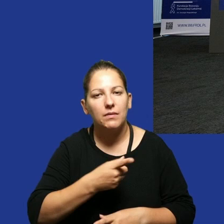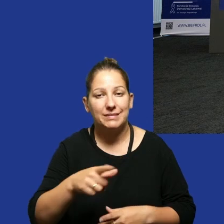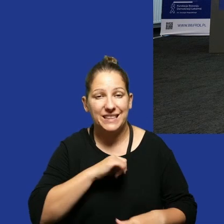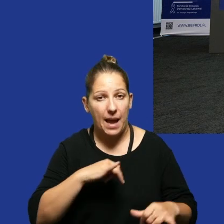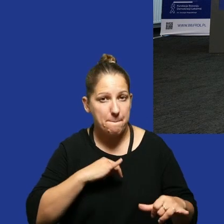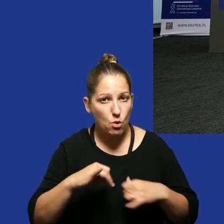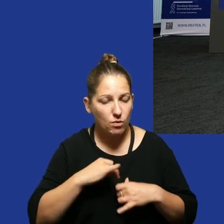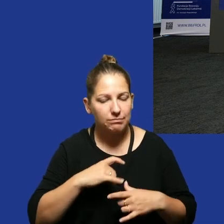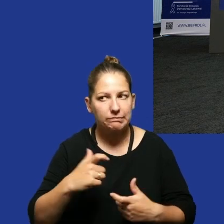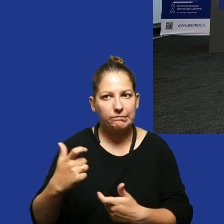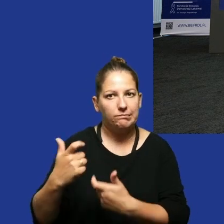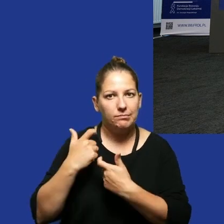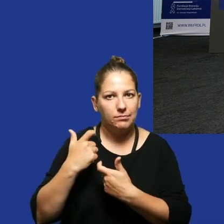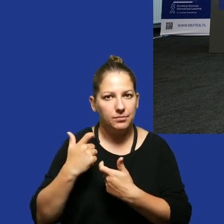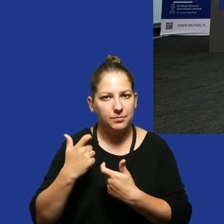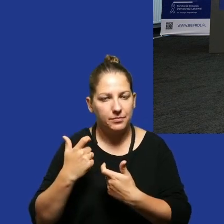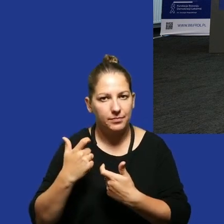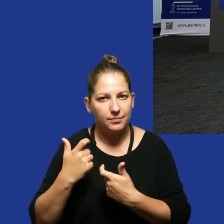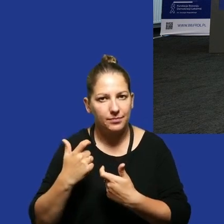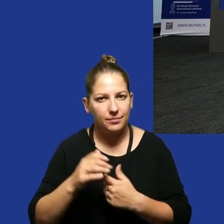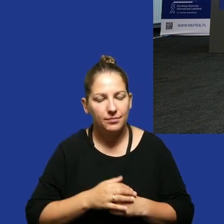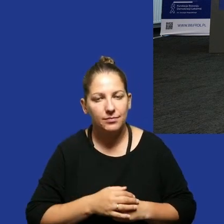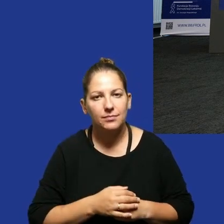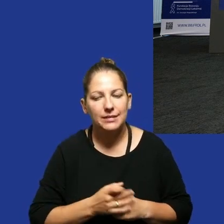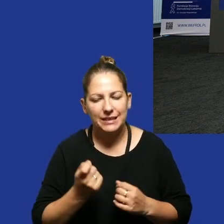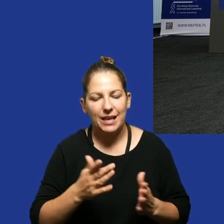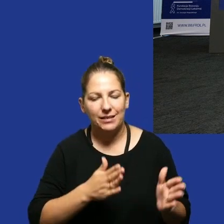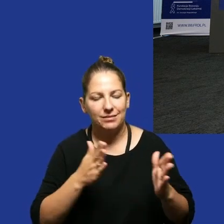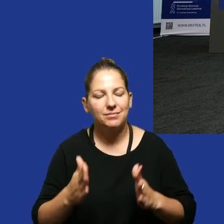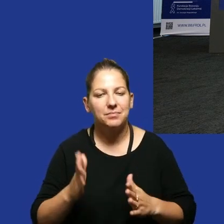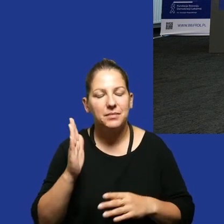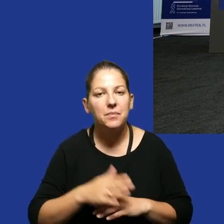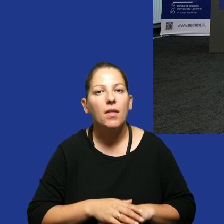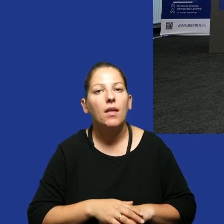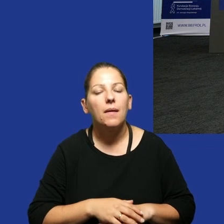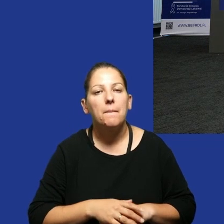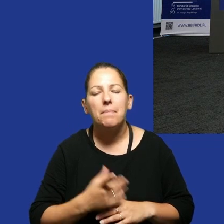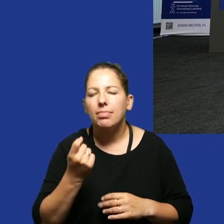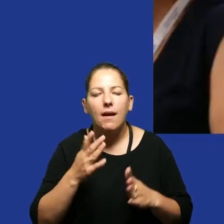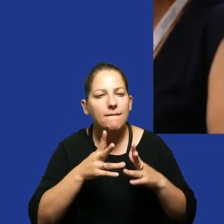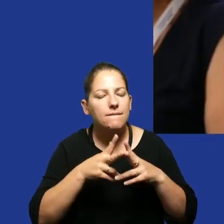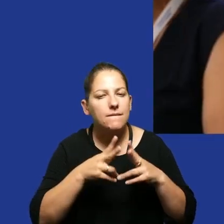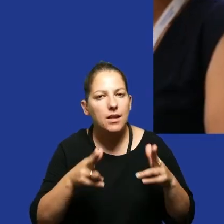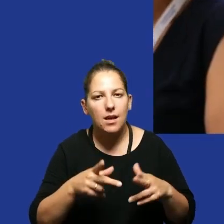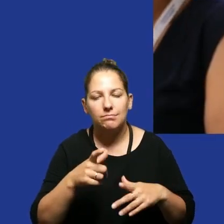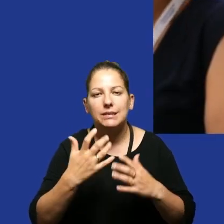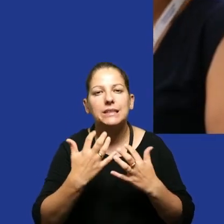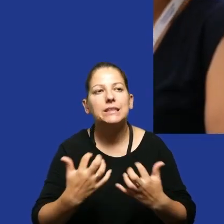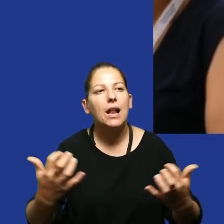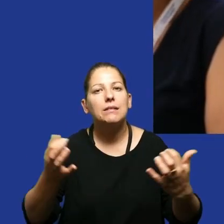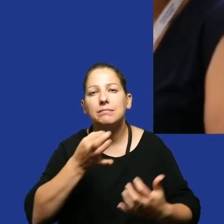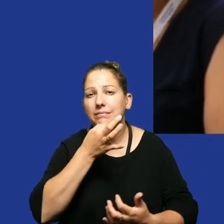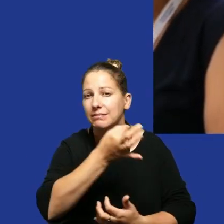samorządowcy presję, bo Pani mój do oczywiście przejdę za chwilkę, ale chciałabym na chwilę na salę spojrzeć